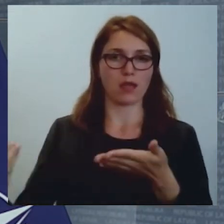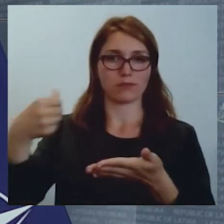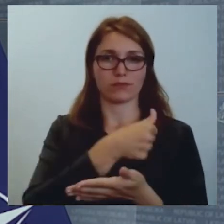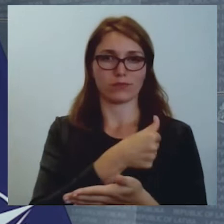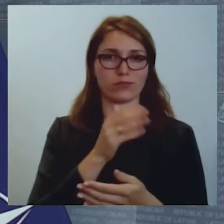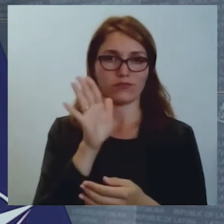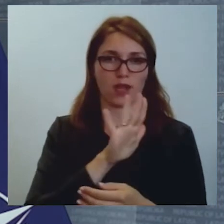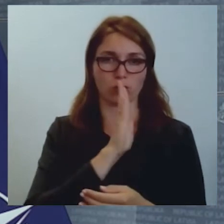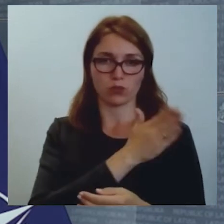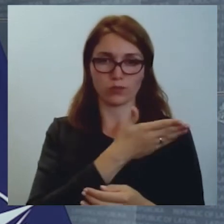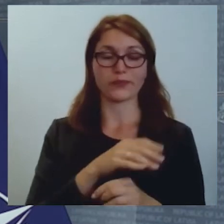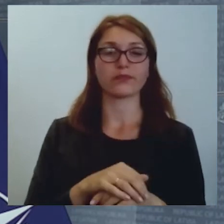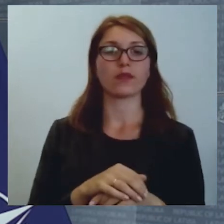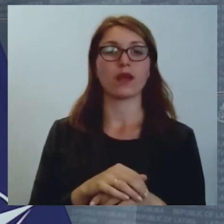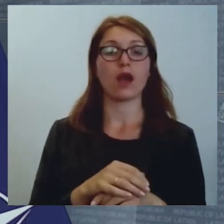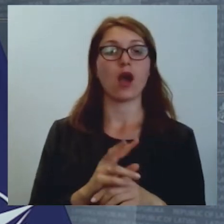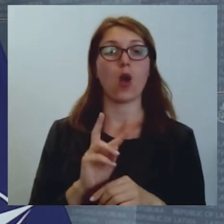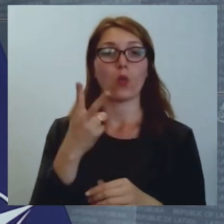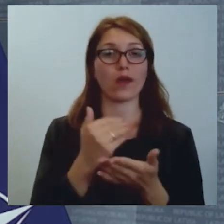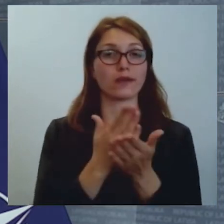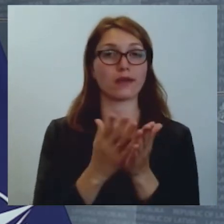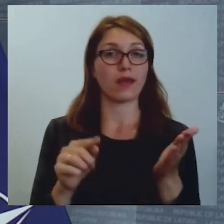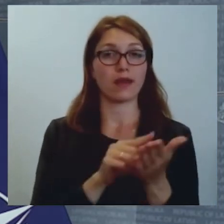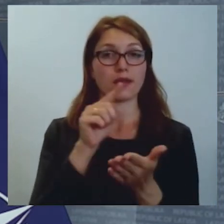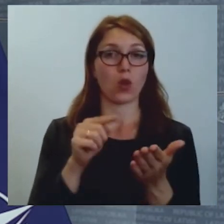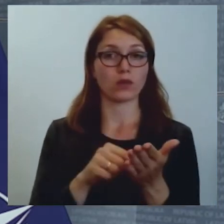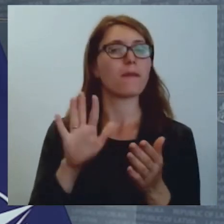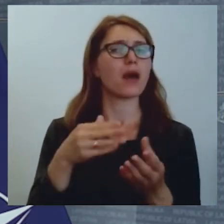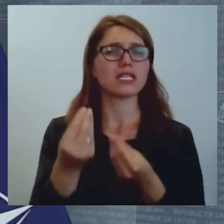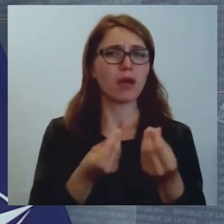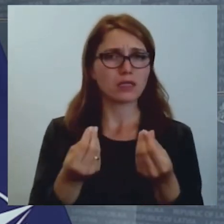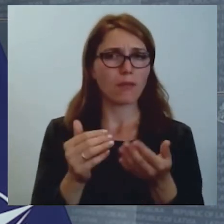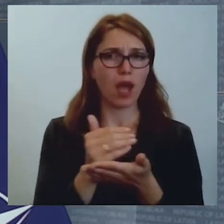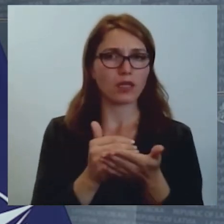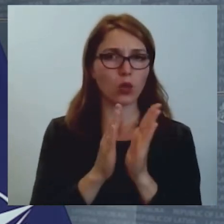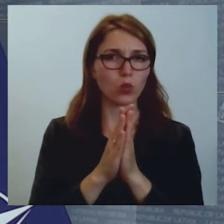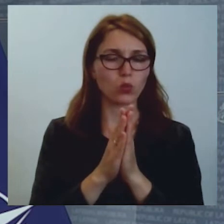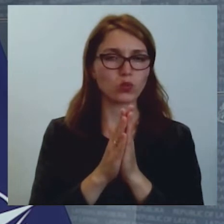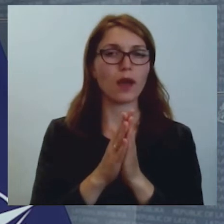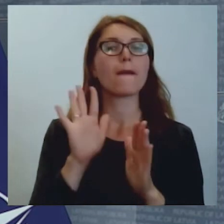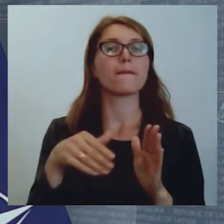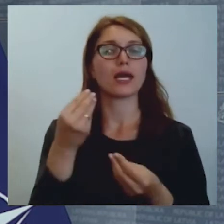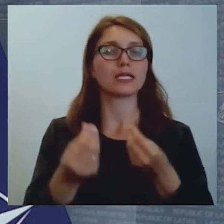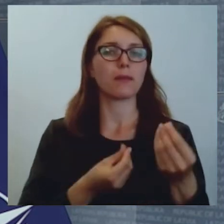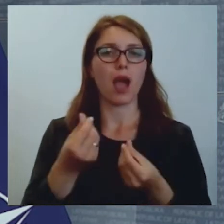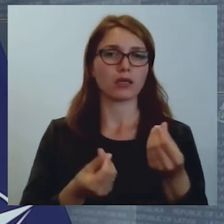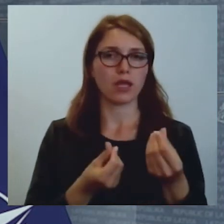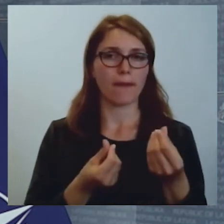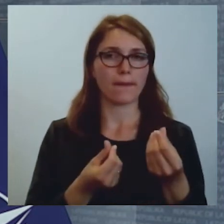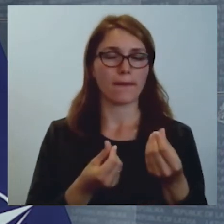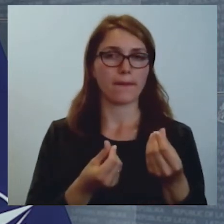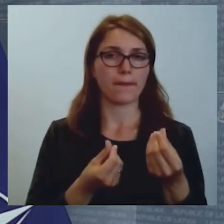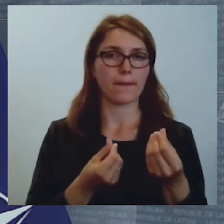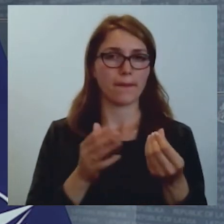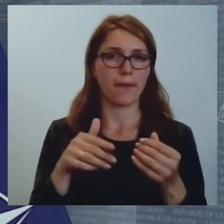bija otrā daļa jautājumam. Par izmaksām kopējām. Jā, par izmaksām kopējām